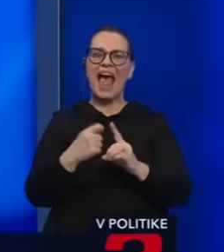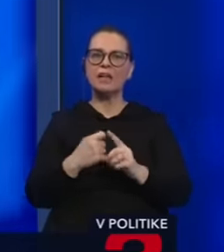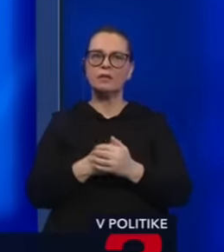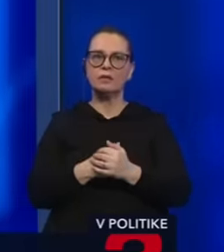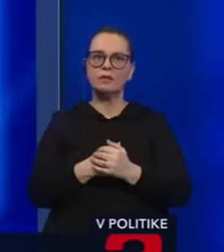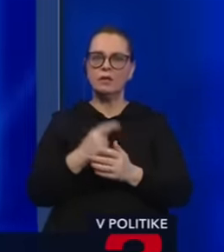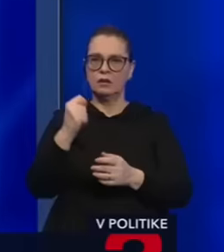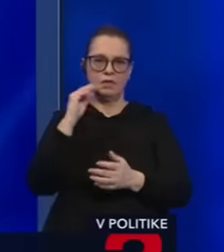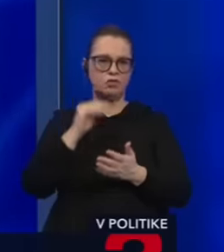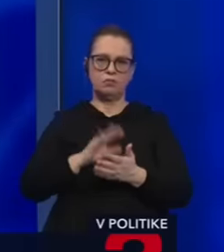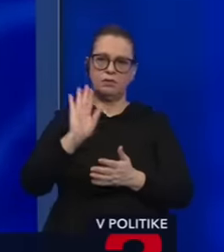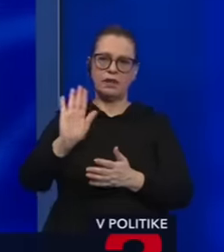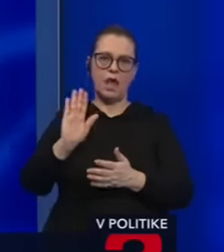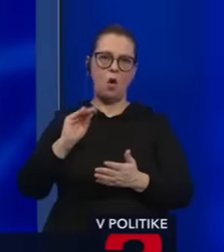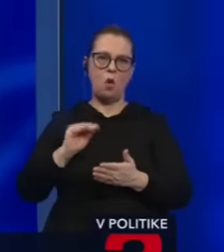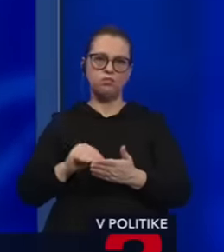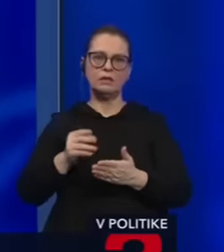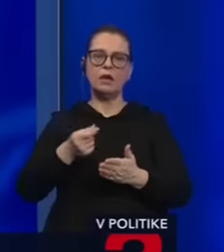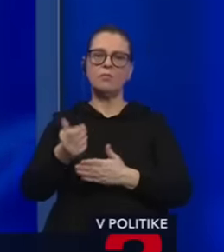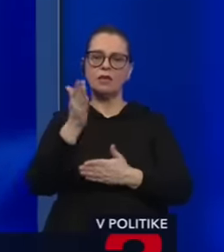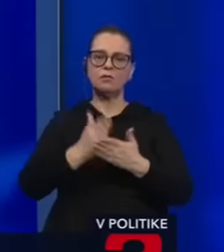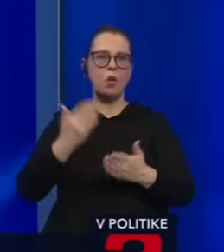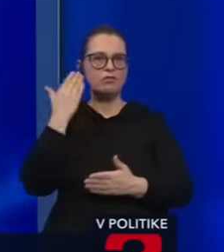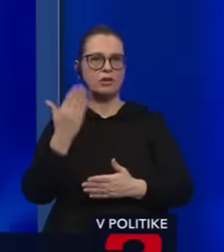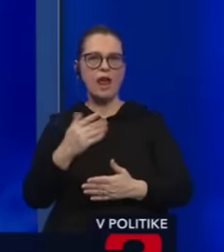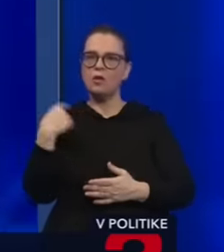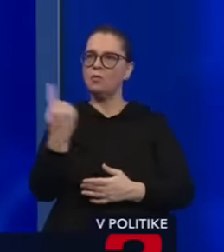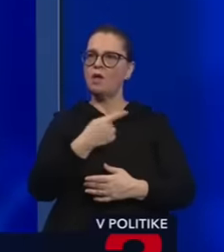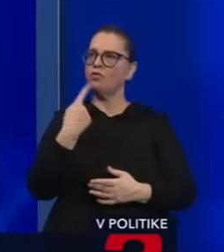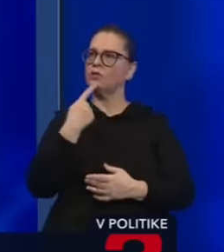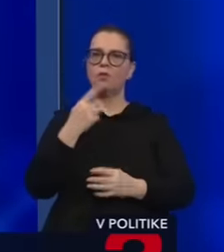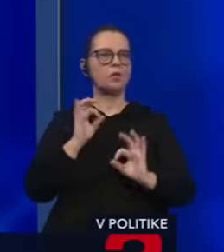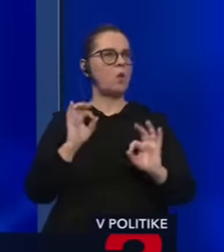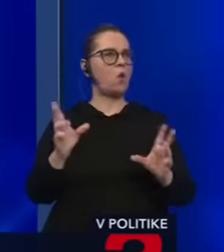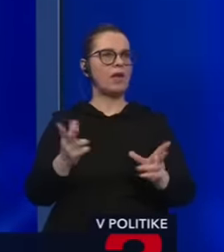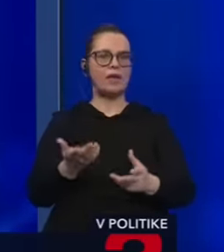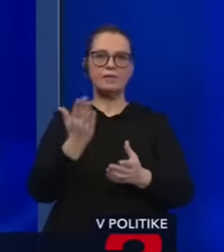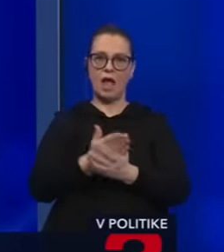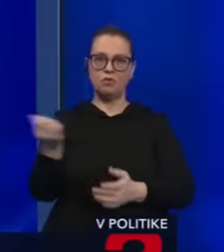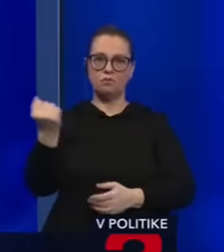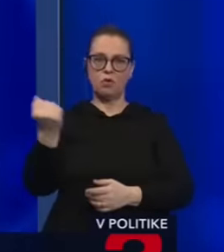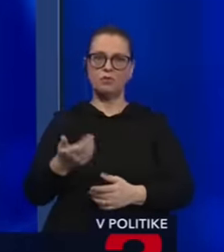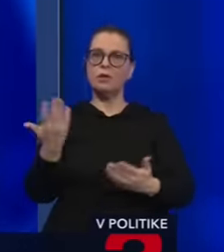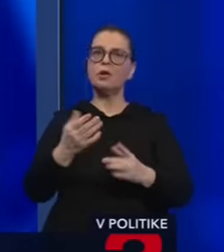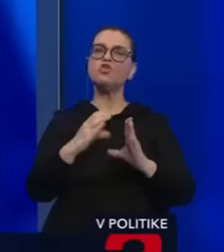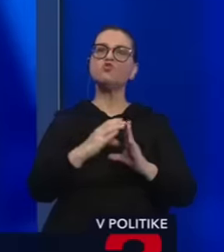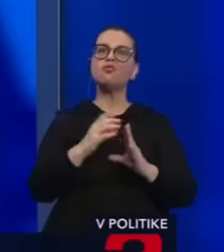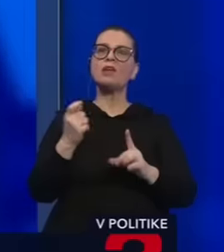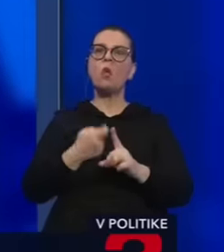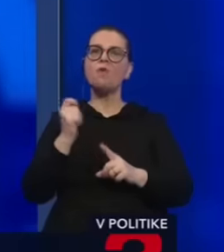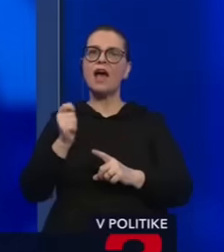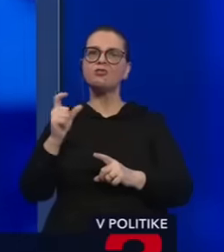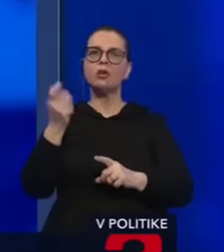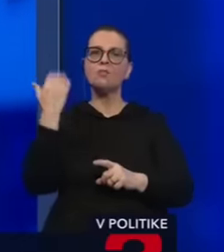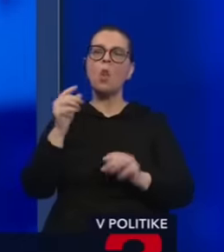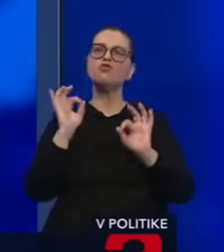Fico býval v jeho byte, platil polovičný nájom a všetci sa tvárli, že všetko je OK. Daňový podvodník. Prečo Dušan Kováčik, keď bol špeciálny